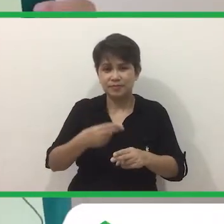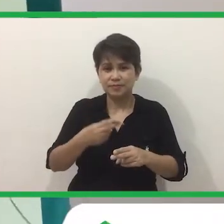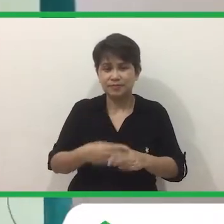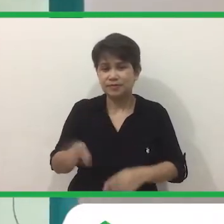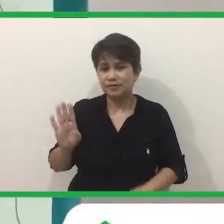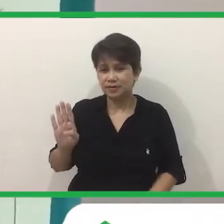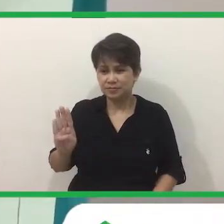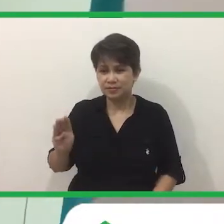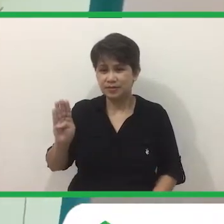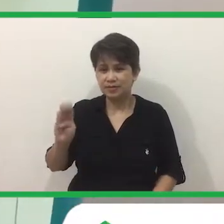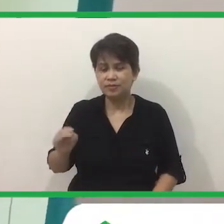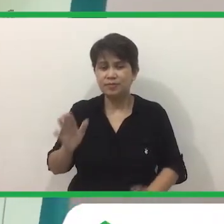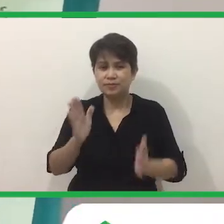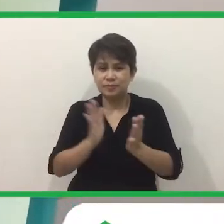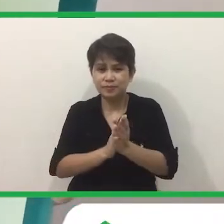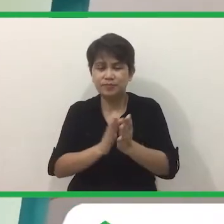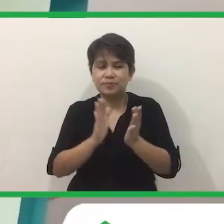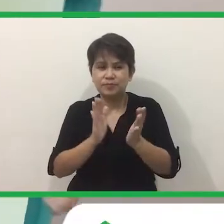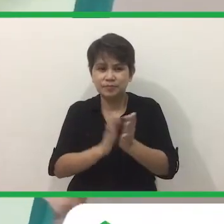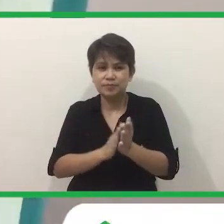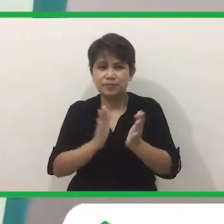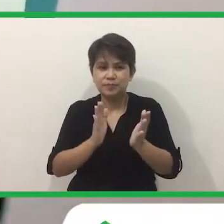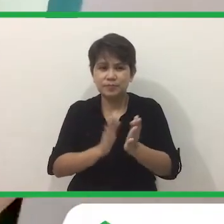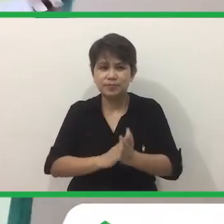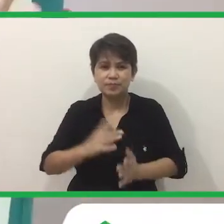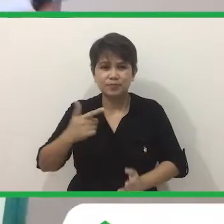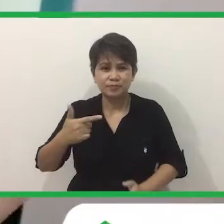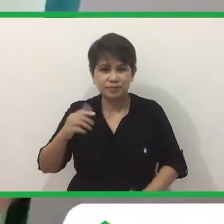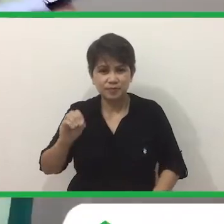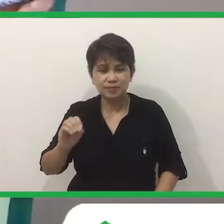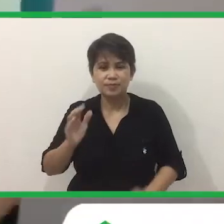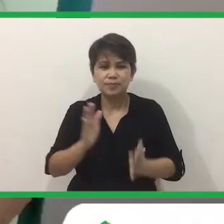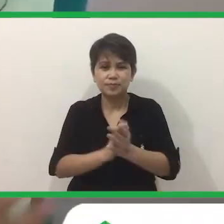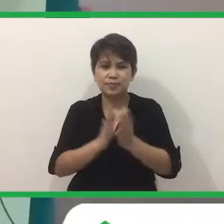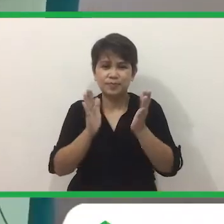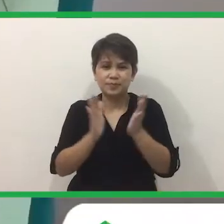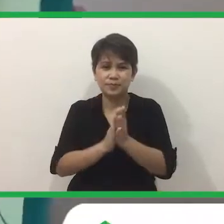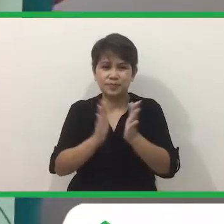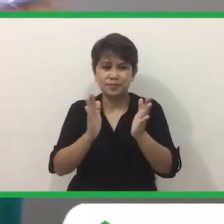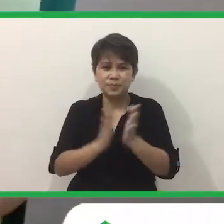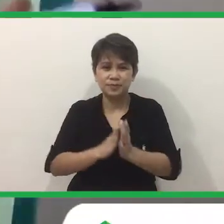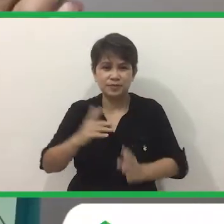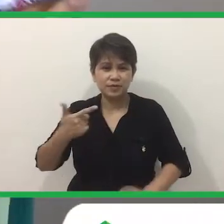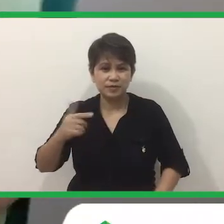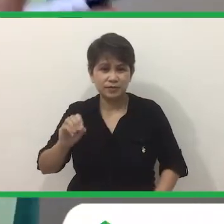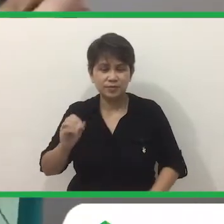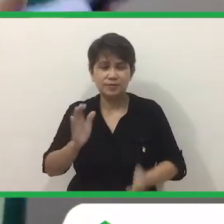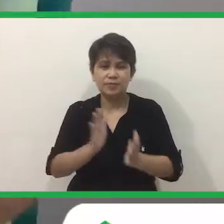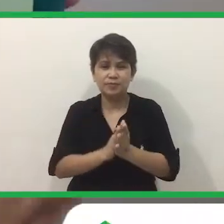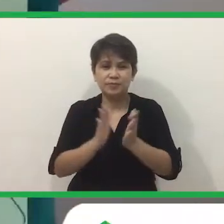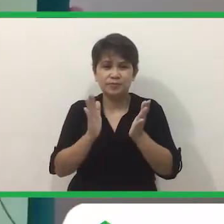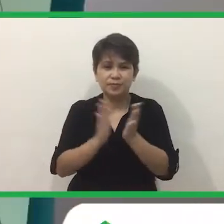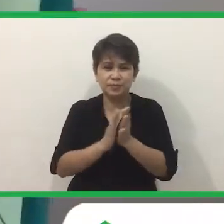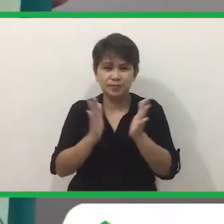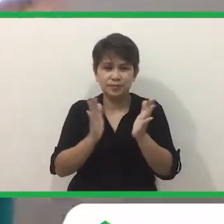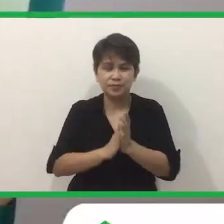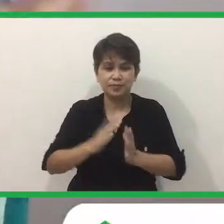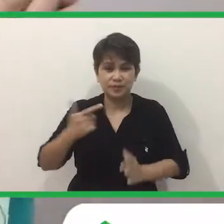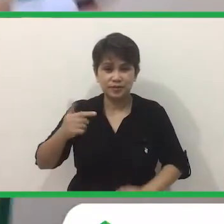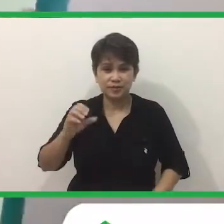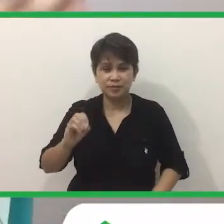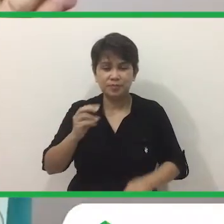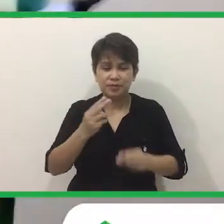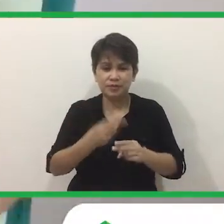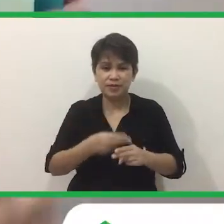isang aso Pangalan niya ay Bingo G-O G-O